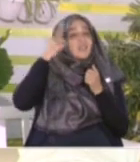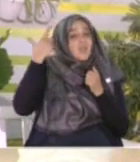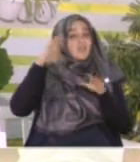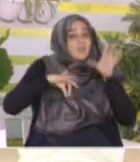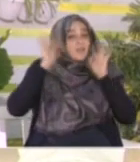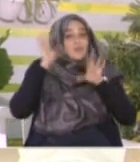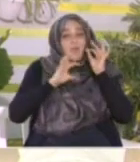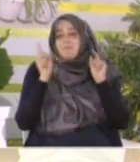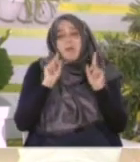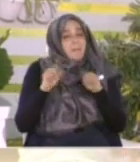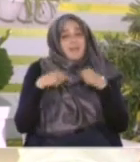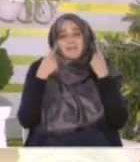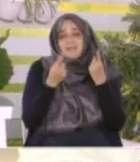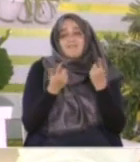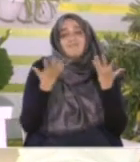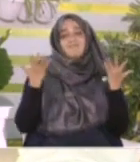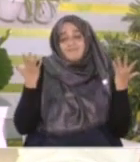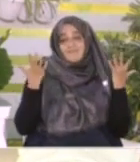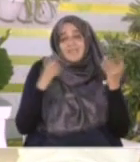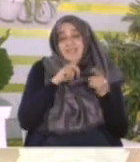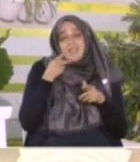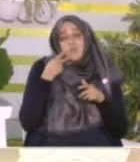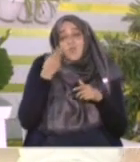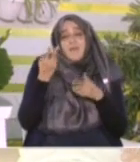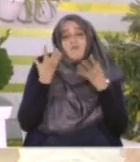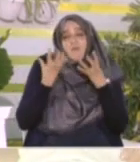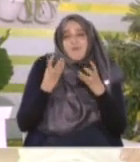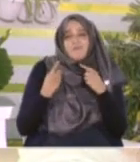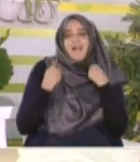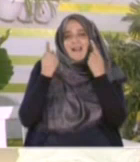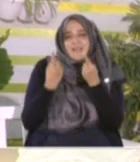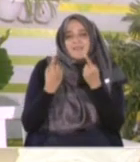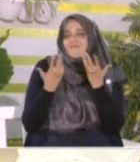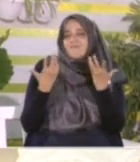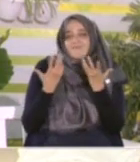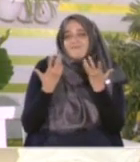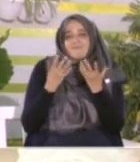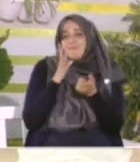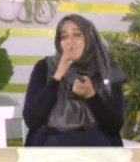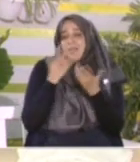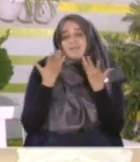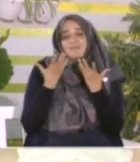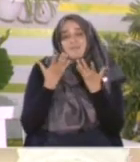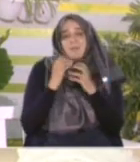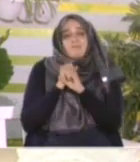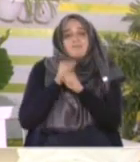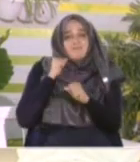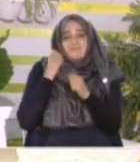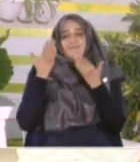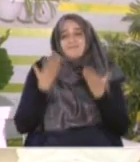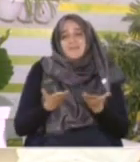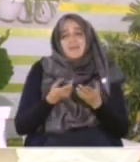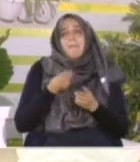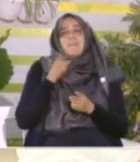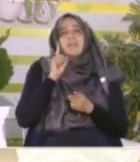الذين تمنوا أداء فرط الحج هذه السنة ولكن